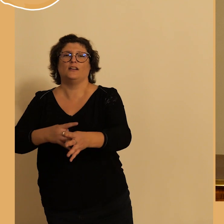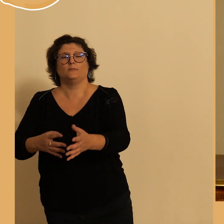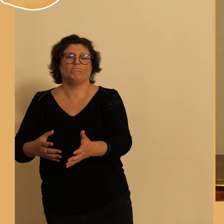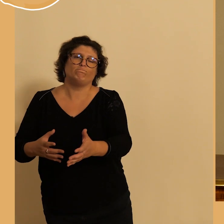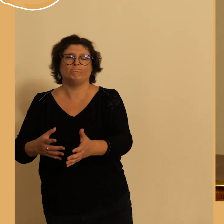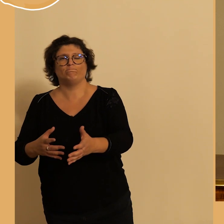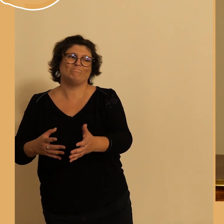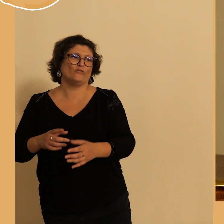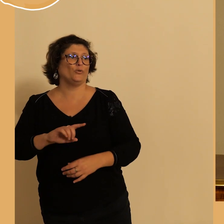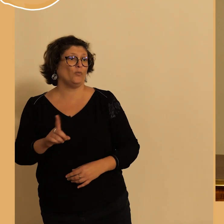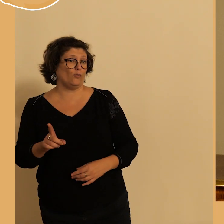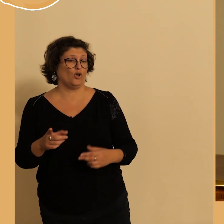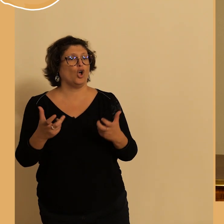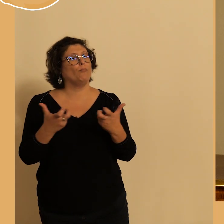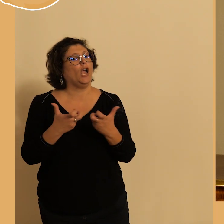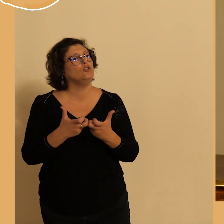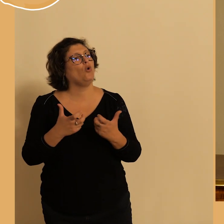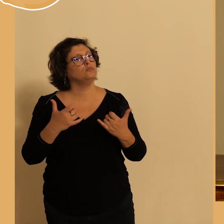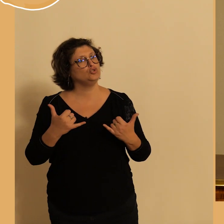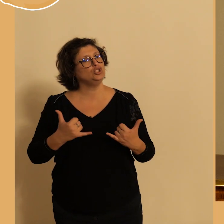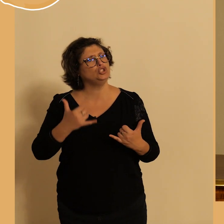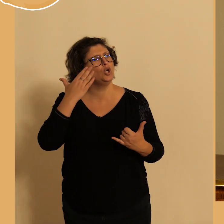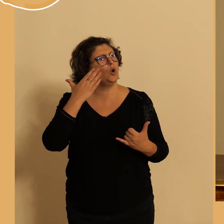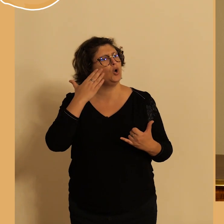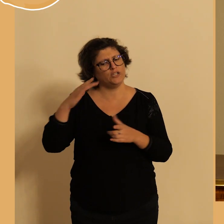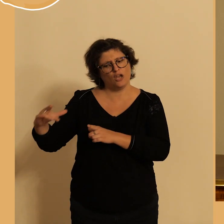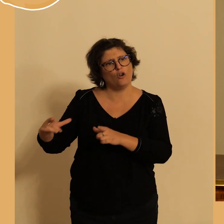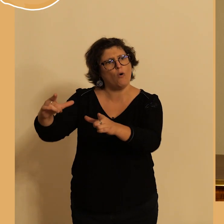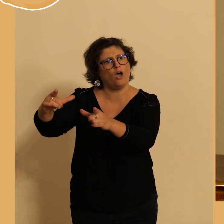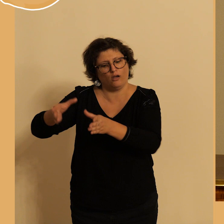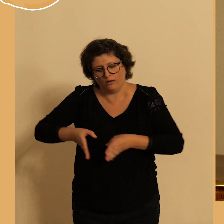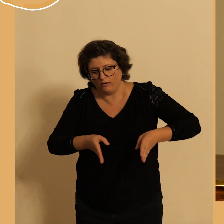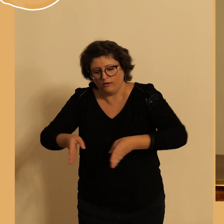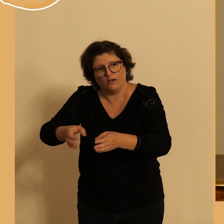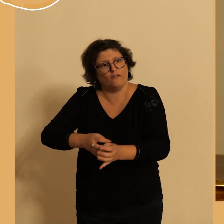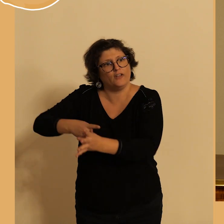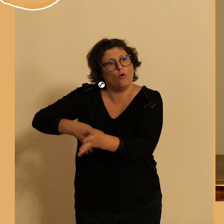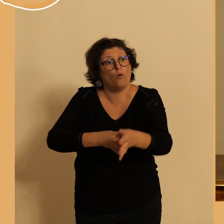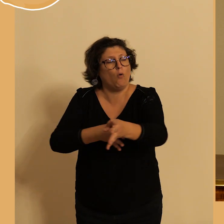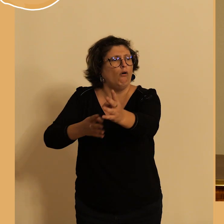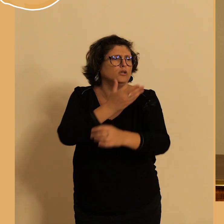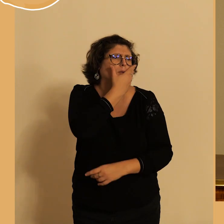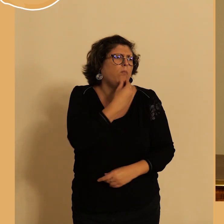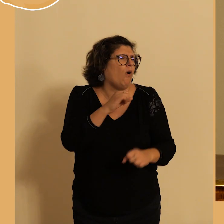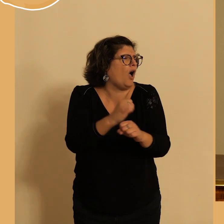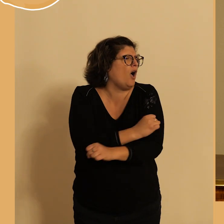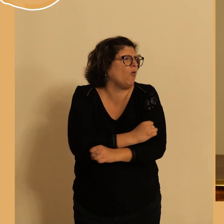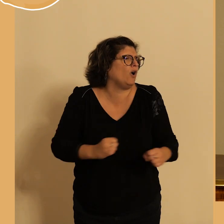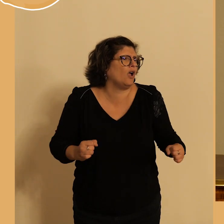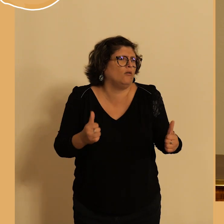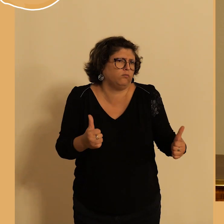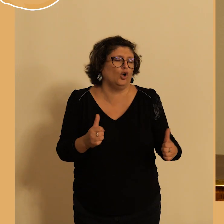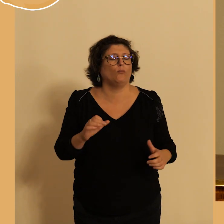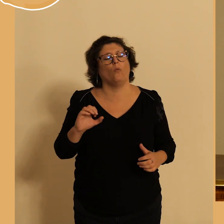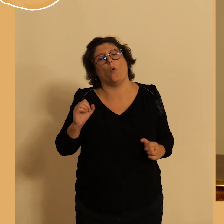par exemple de la Loire à vélo qui est quelque chose absolument extraordinaire c'est extraordinaire il même des piétons mais